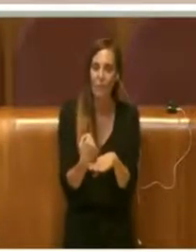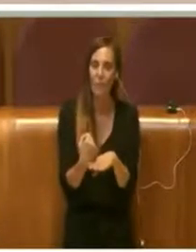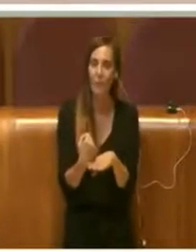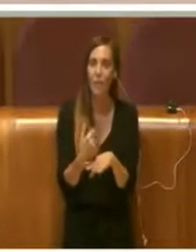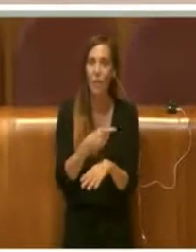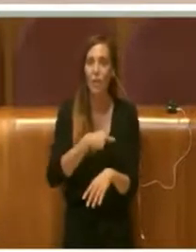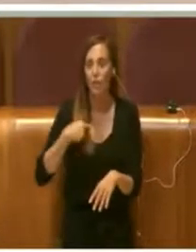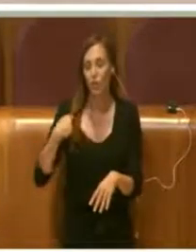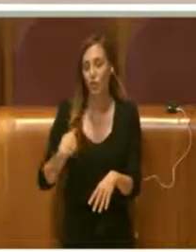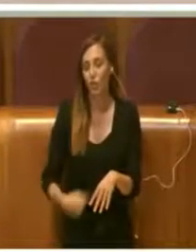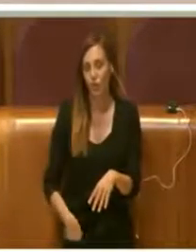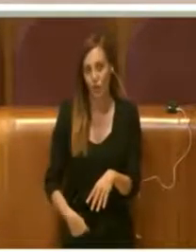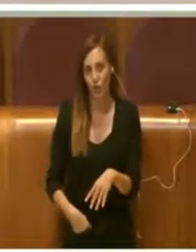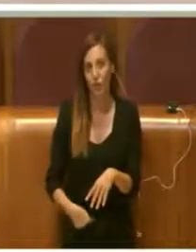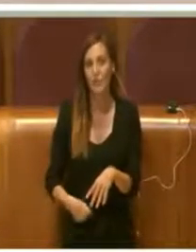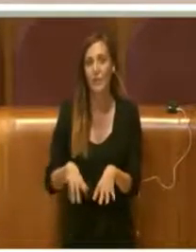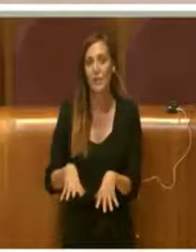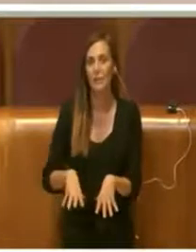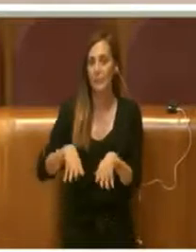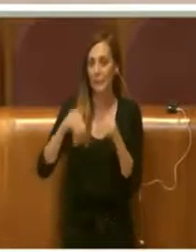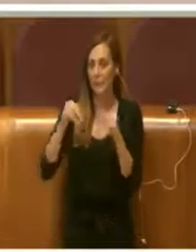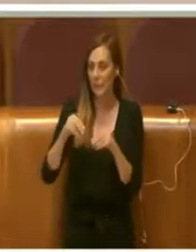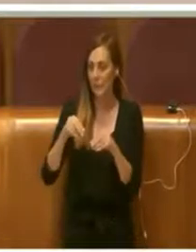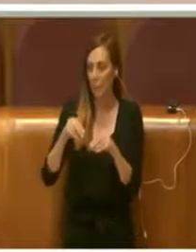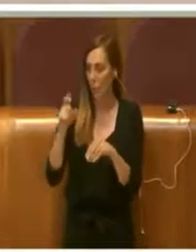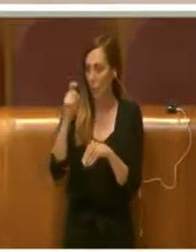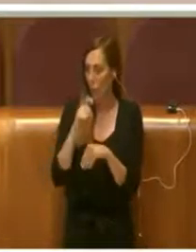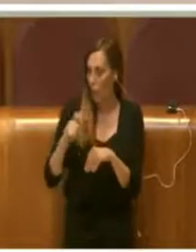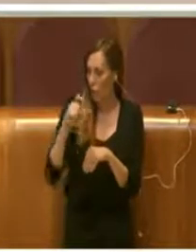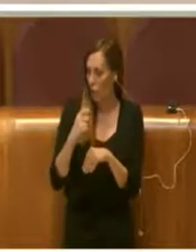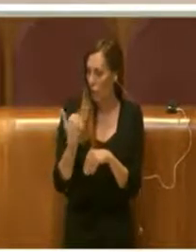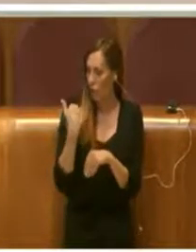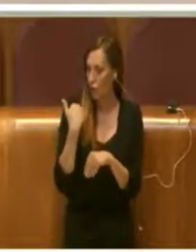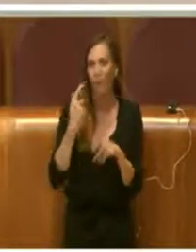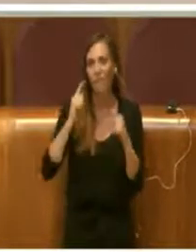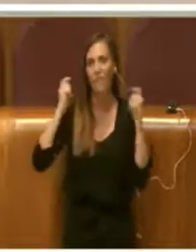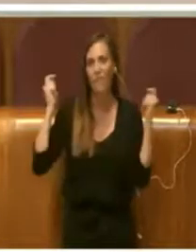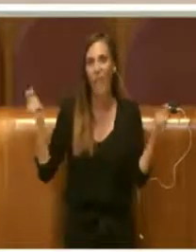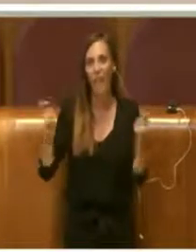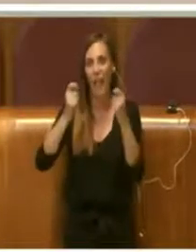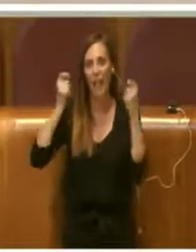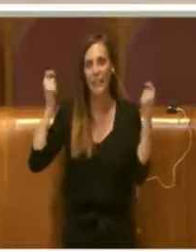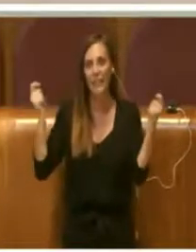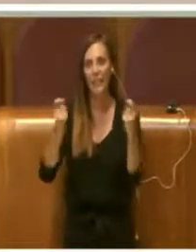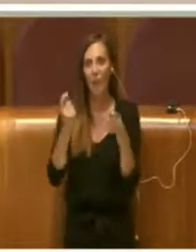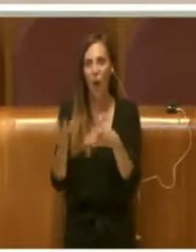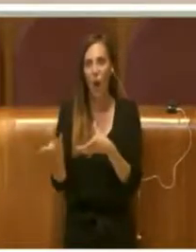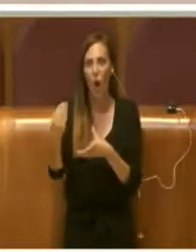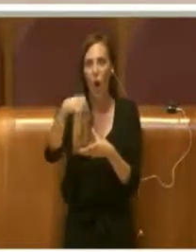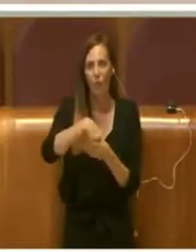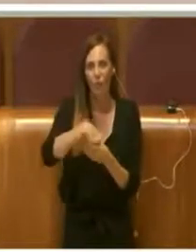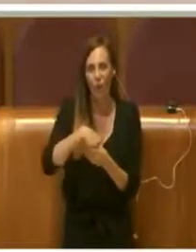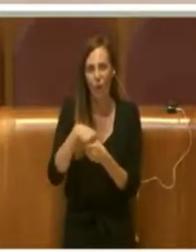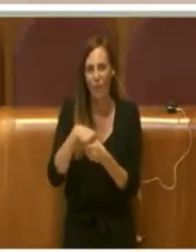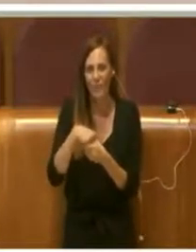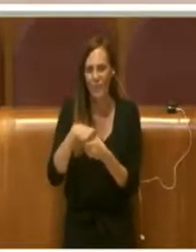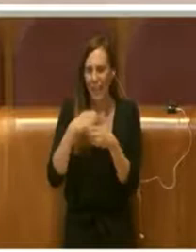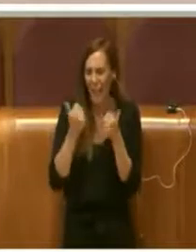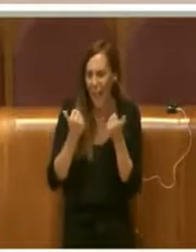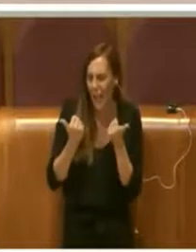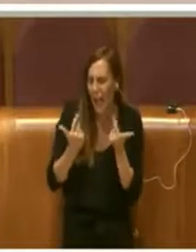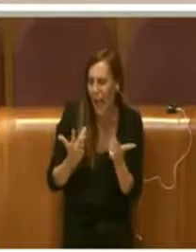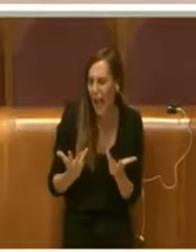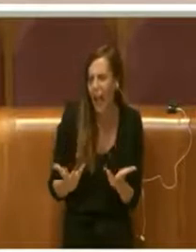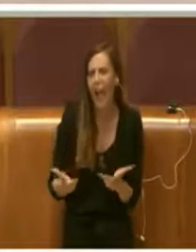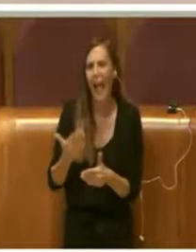In Cina è iniziato da qualche giorno un festival dove vede coinvolti migliaia di